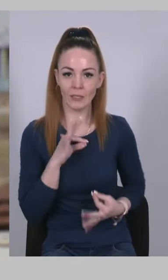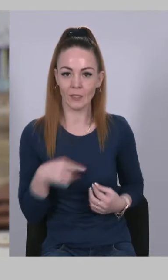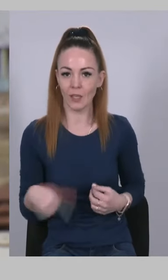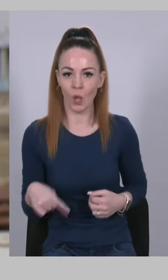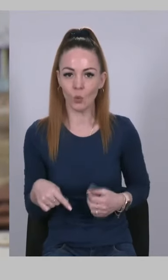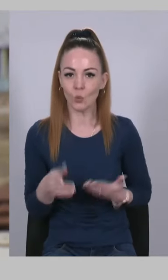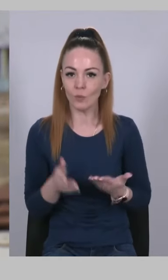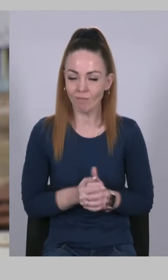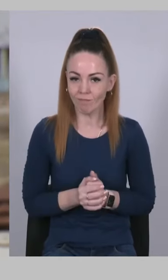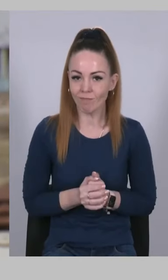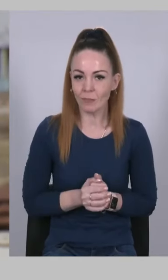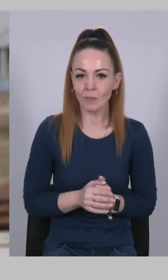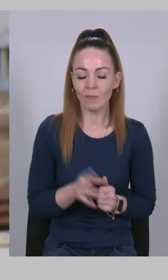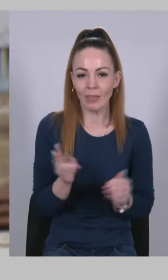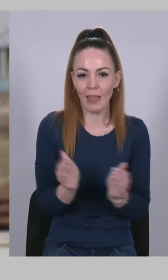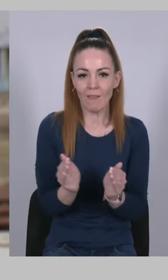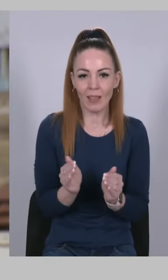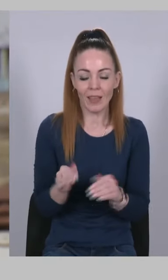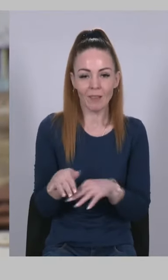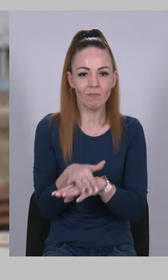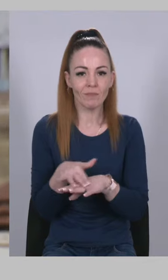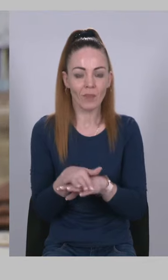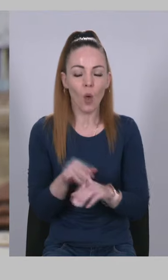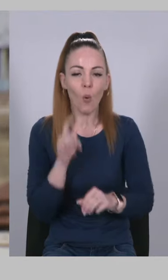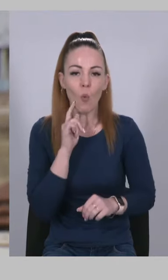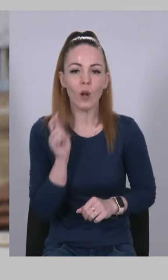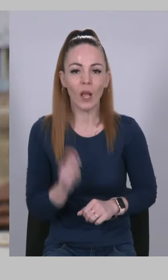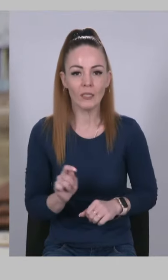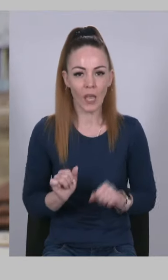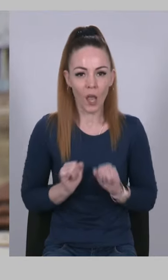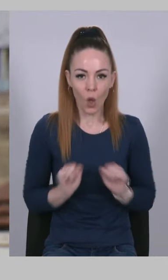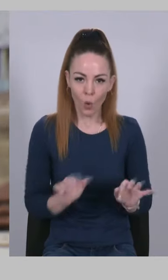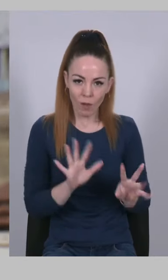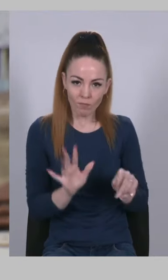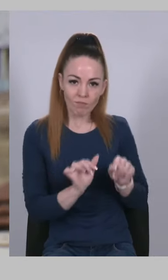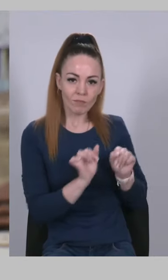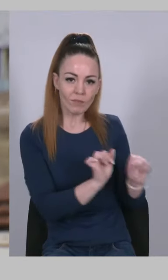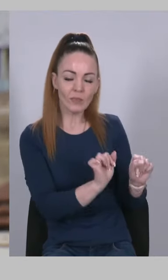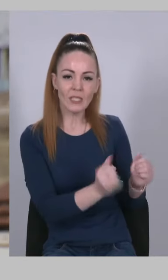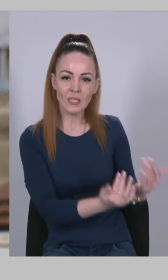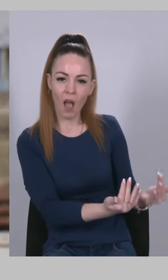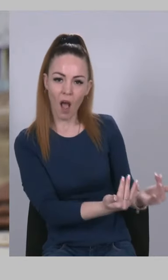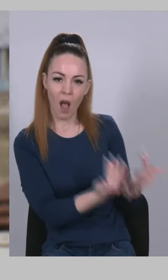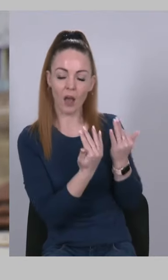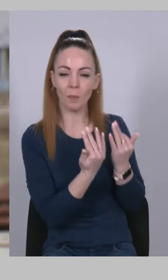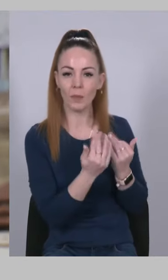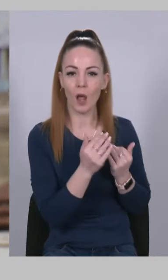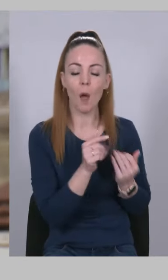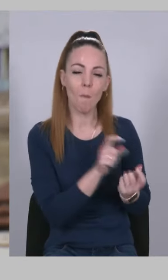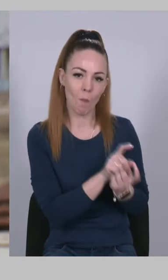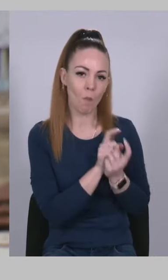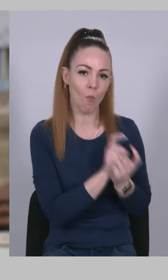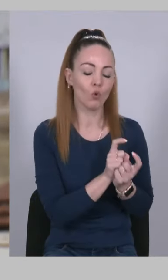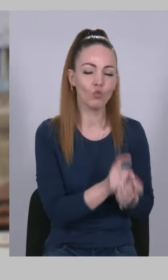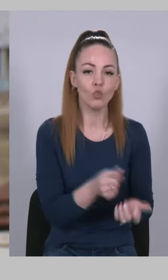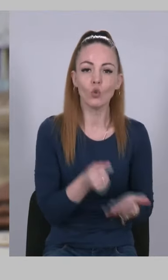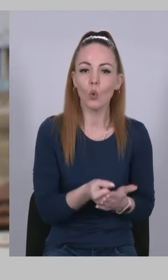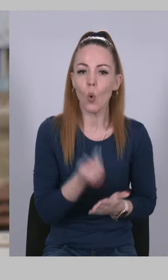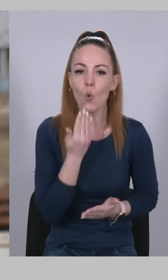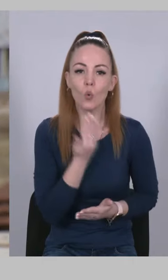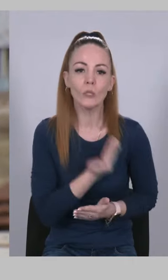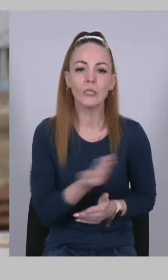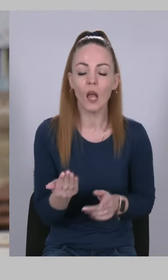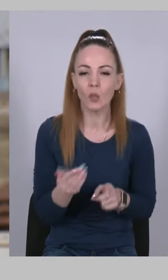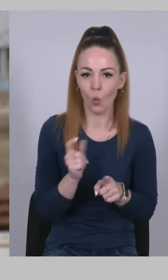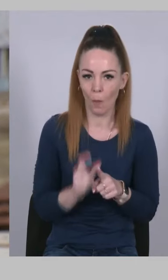Невеликий контингент українських героїв стримував загарбника, борючись до останнього